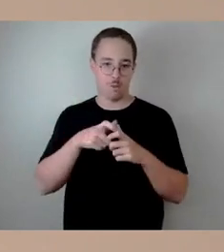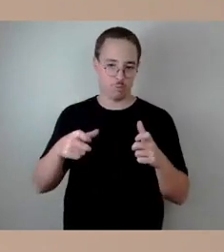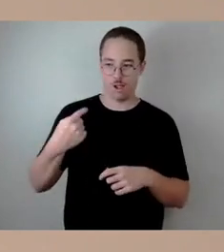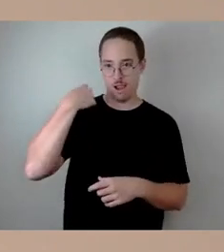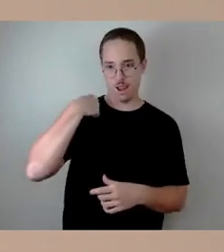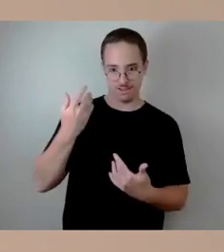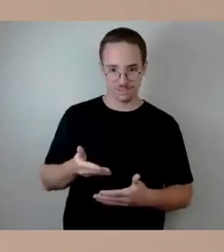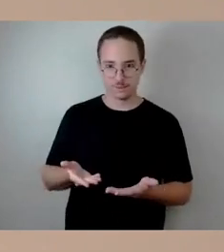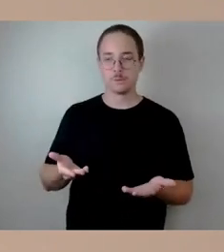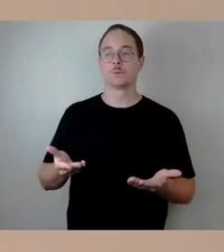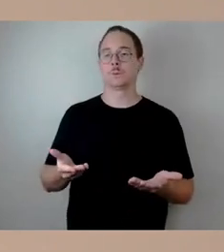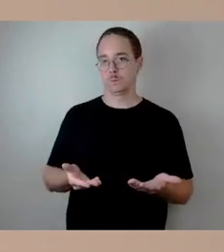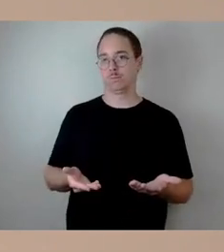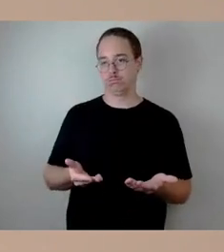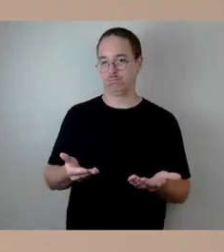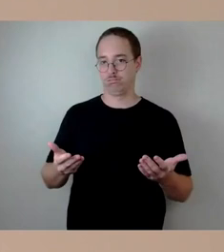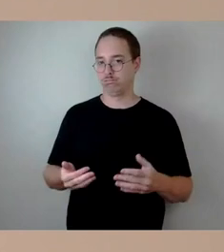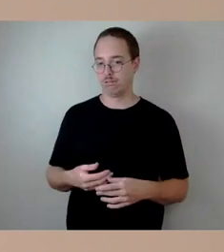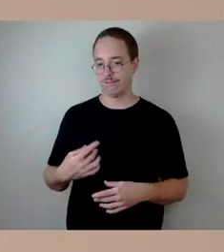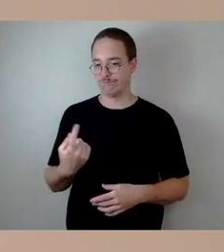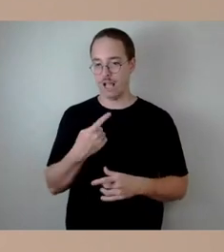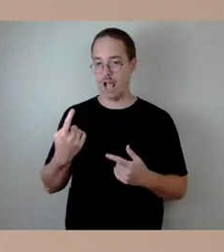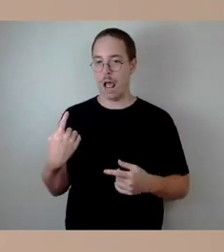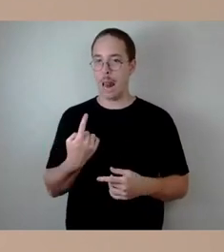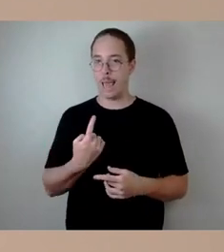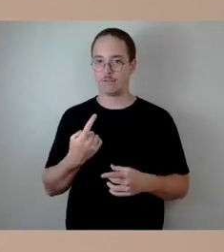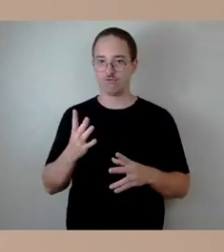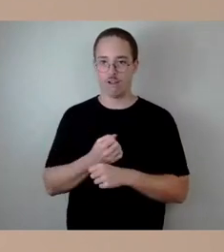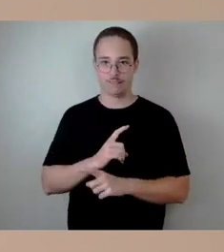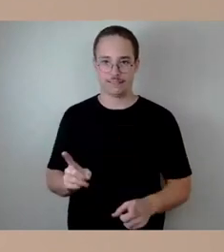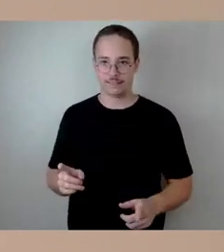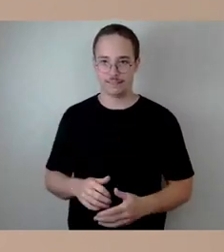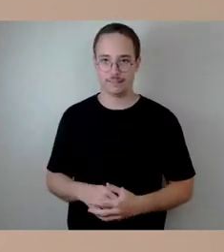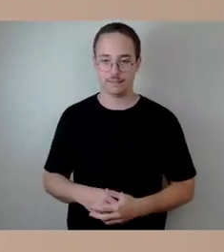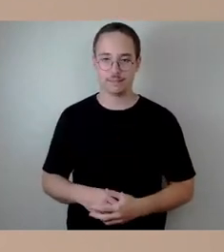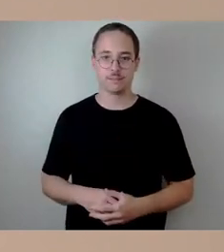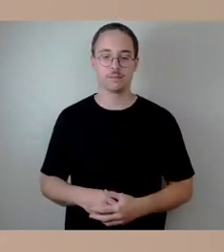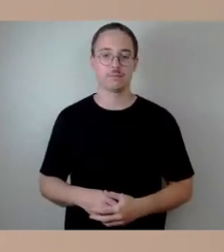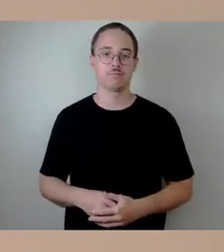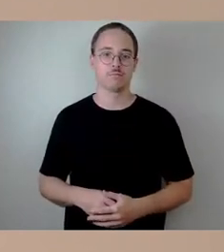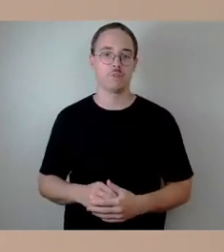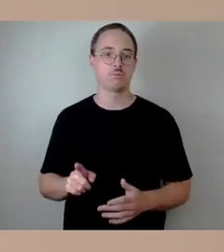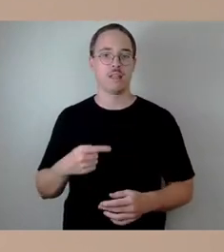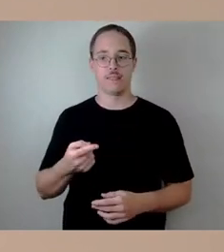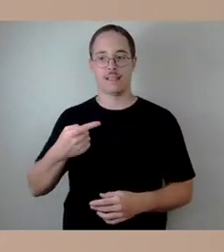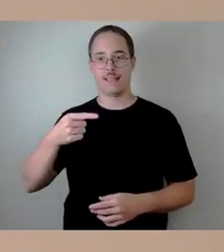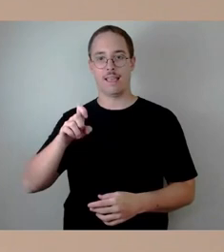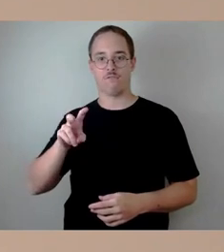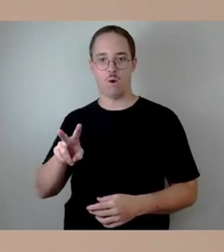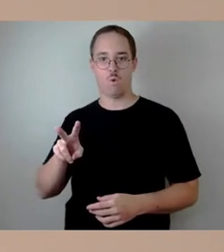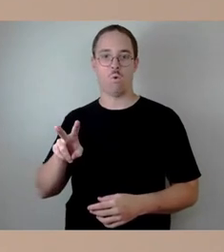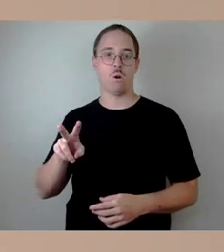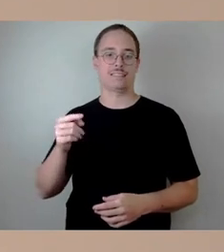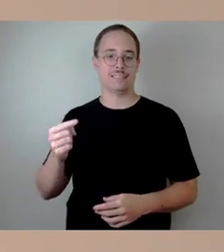der ÖPNV-Finanzierung sieht es günstiger aus. Da gibt es das GVFG-Bundesprogramm mit einer hohen Förderquote,